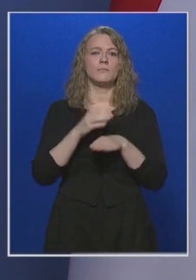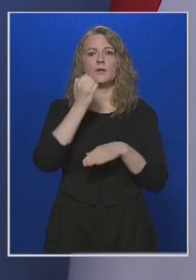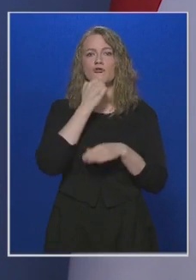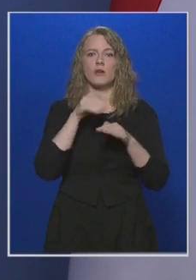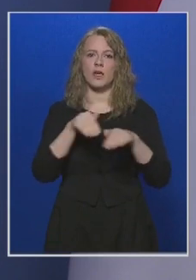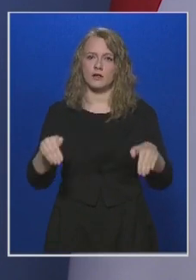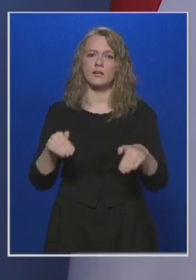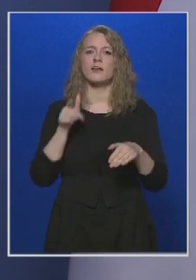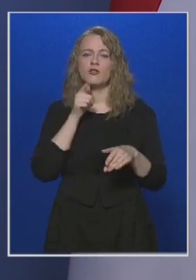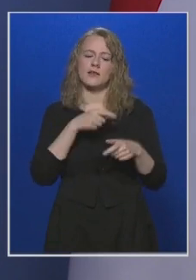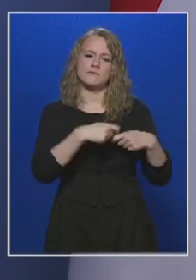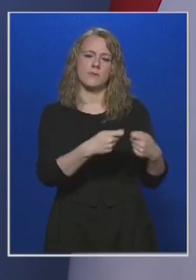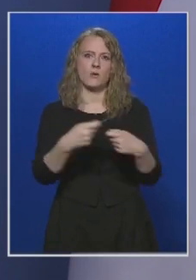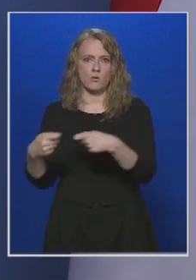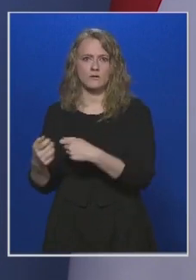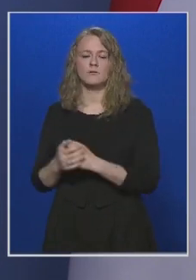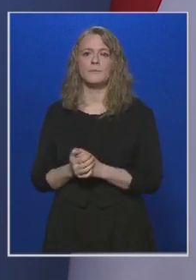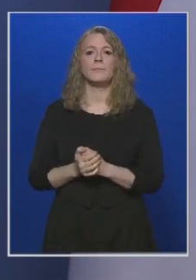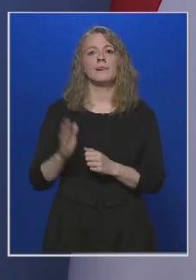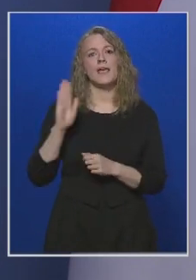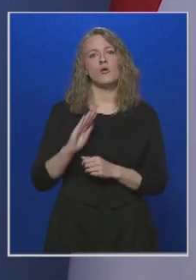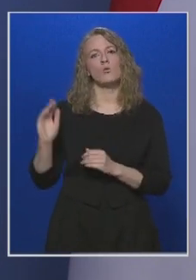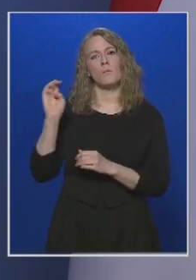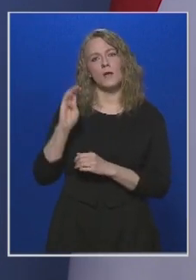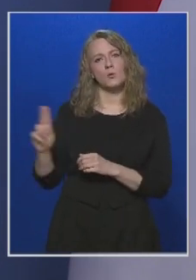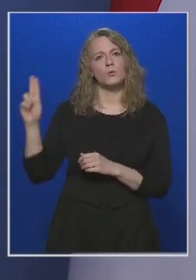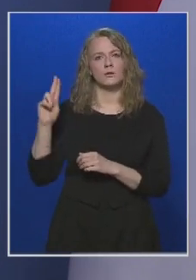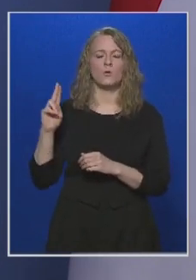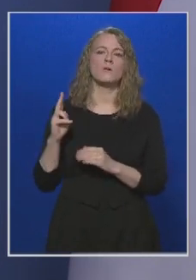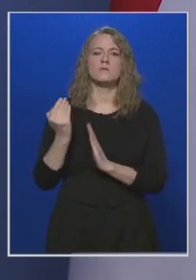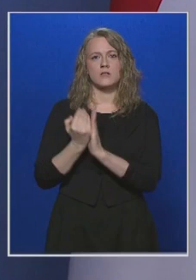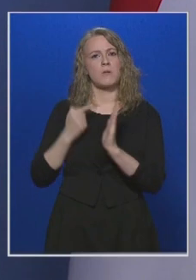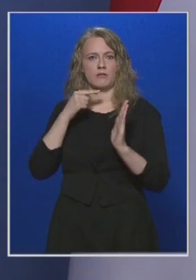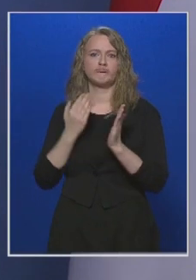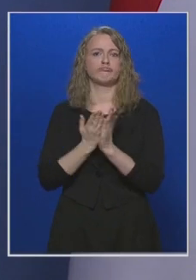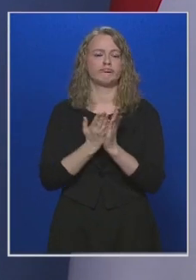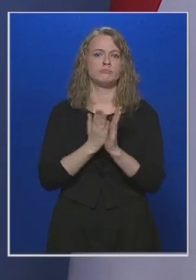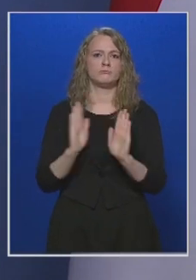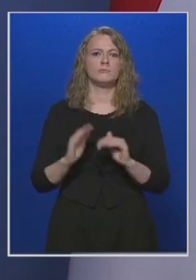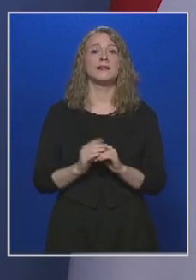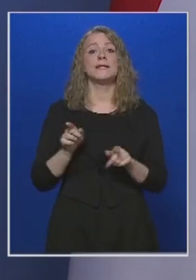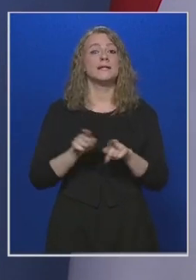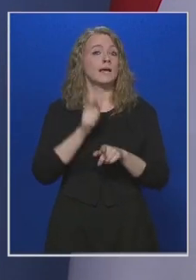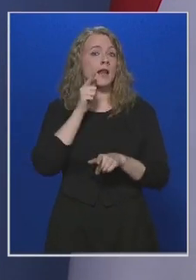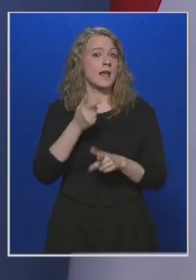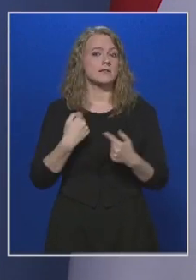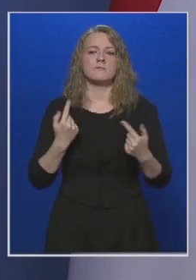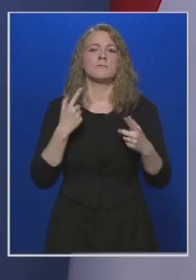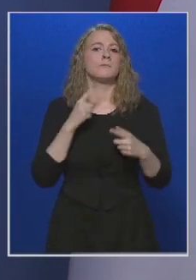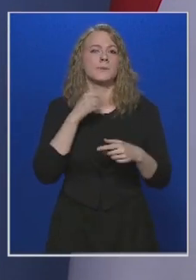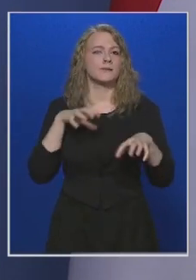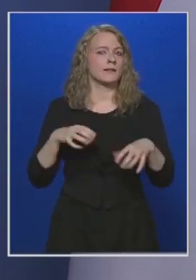hatáskörben meg fogja oldani, az Európai Unió szabályoknak megfelelően. Így azt fogjuk tenni, hogy